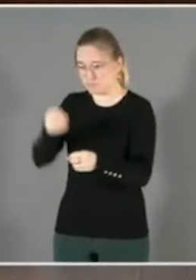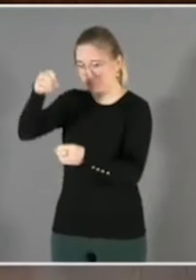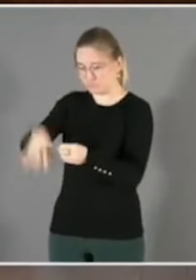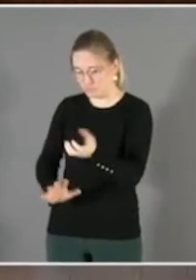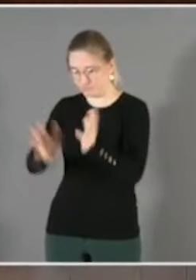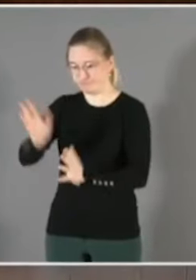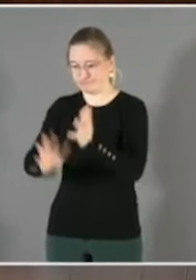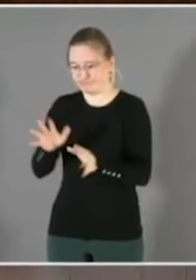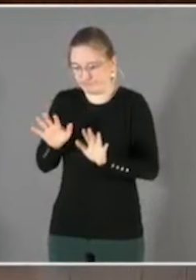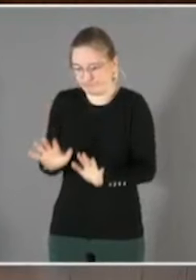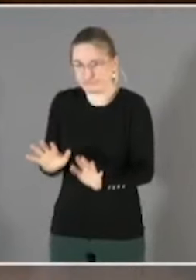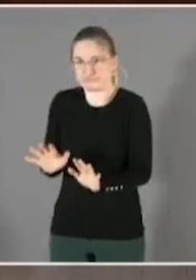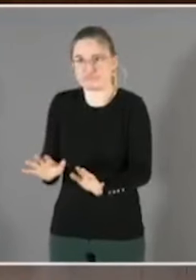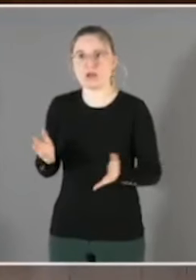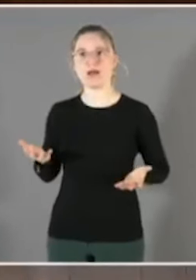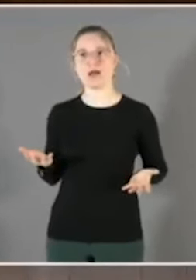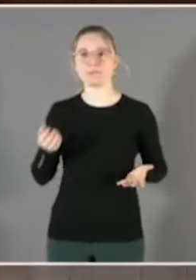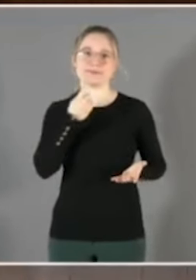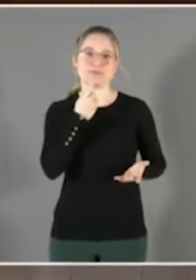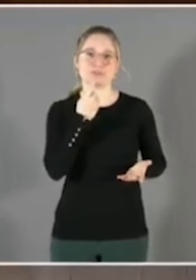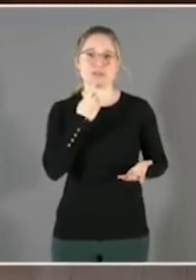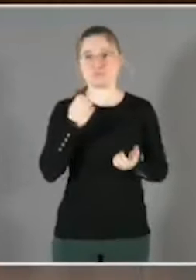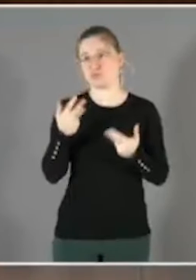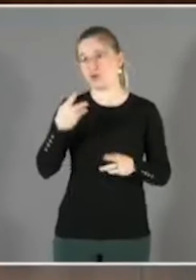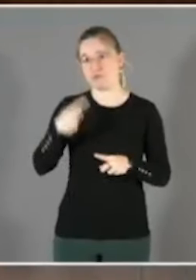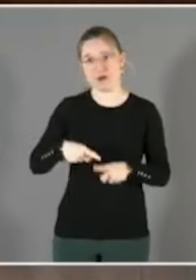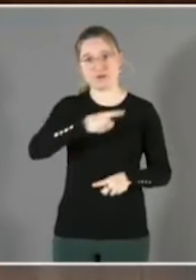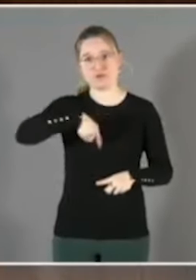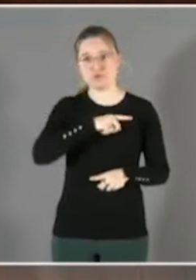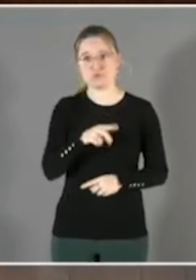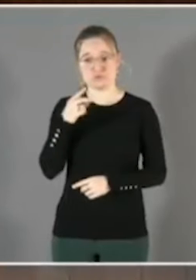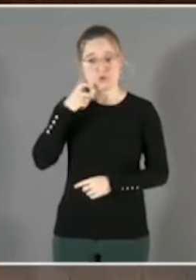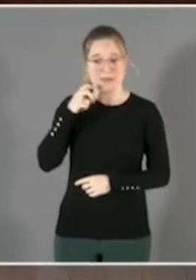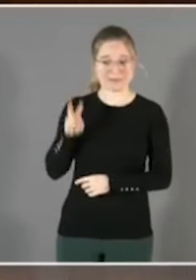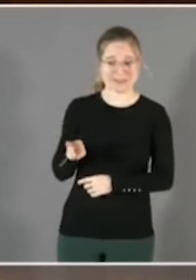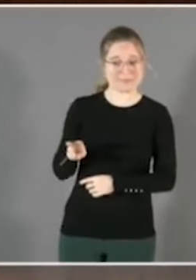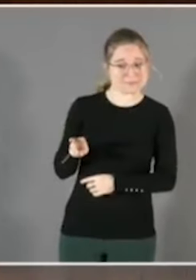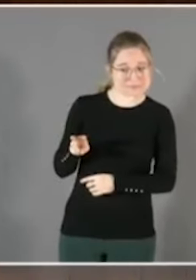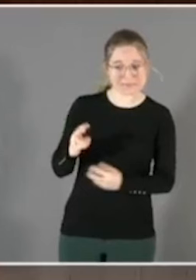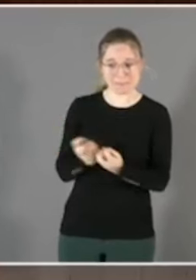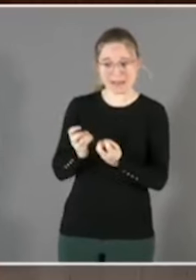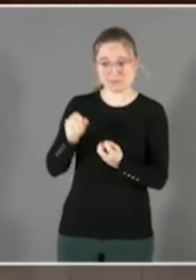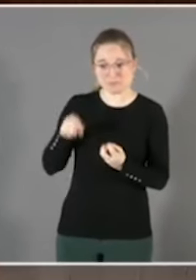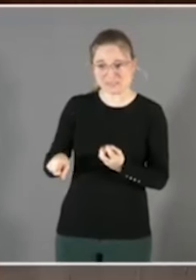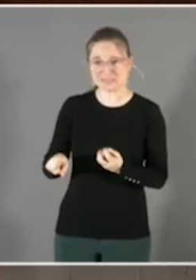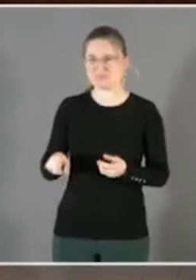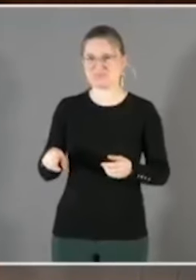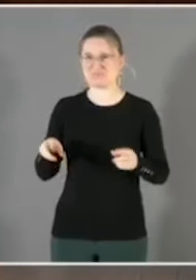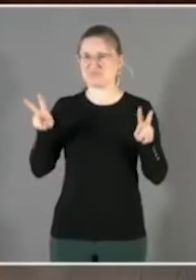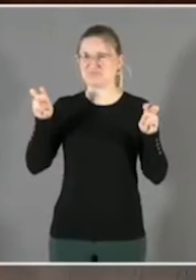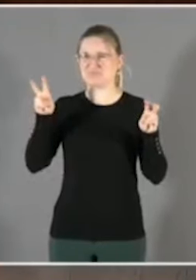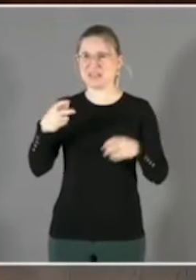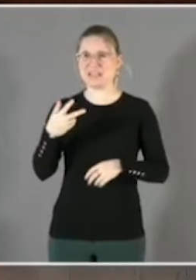à de multiples reprises à la transformation de ce parc en un site véritable du tiers-monde, mêlé